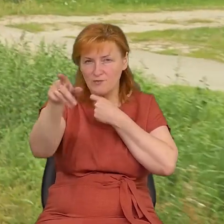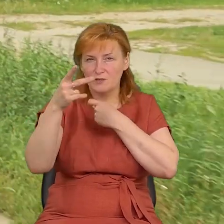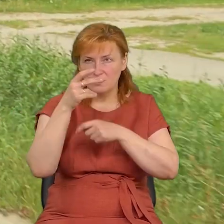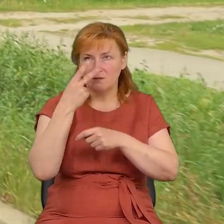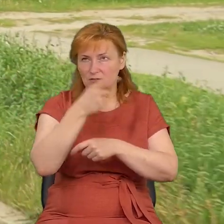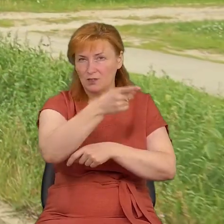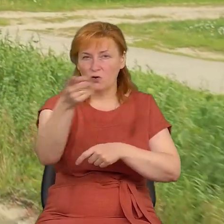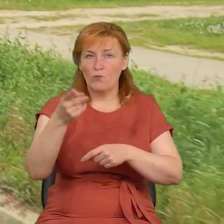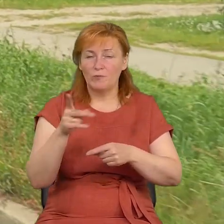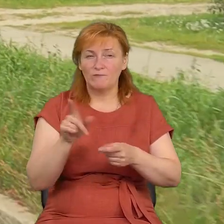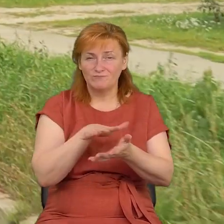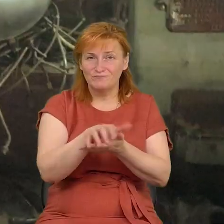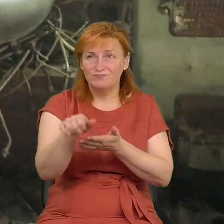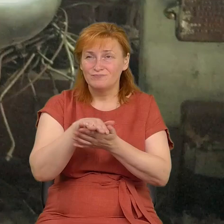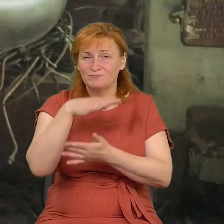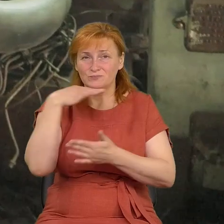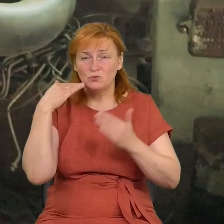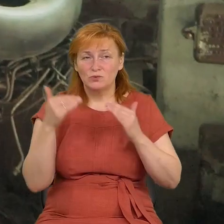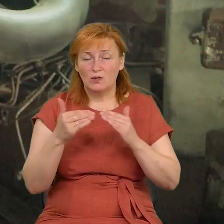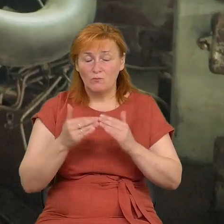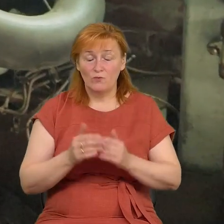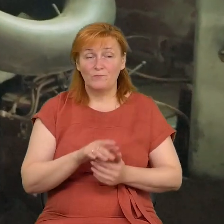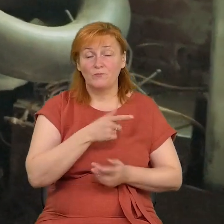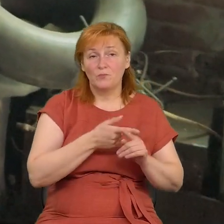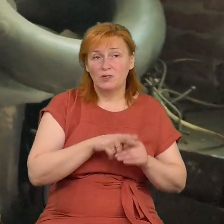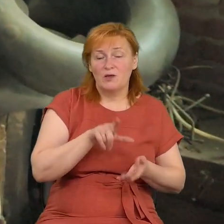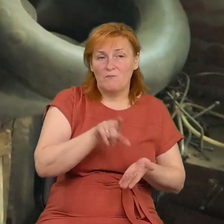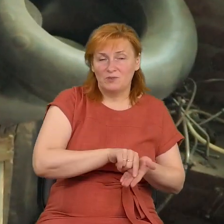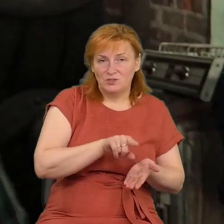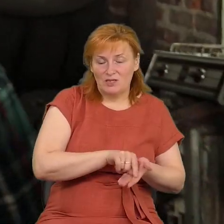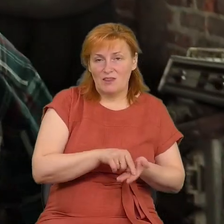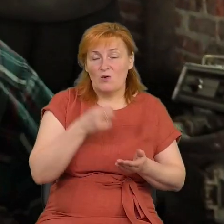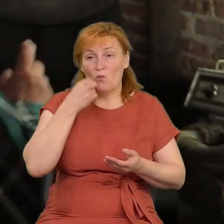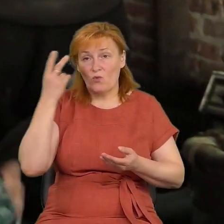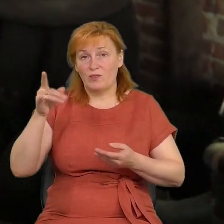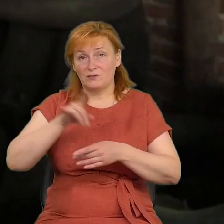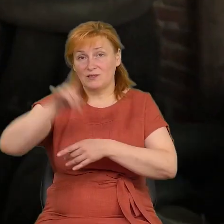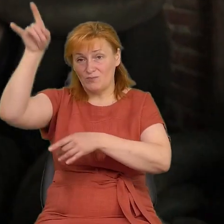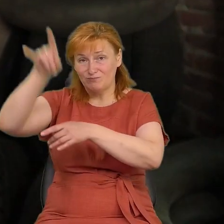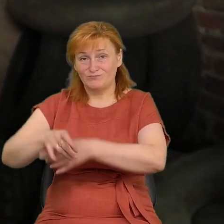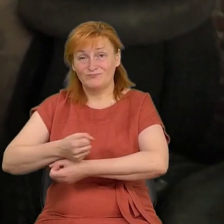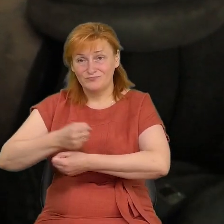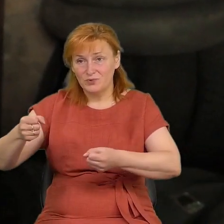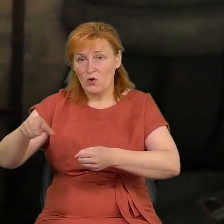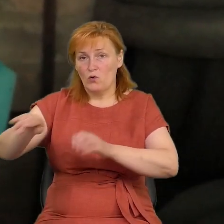Діставшись місця падіння літака, пенсіонер забрав собі частину кабіни. Думав, що над гаражом